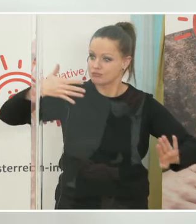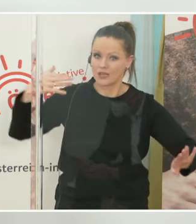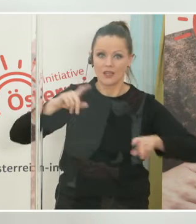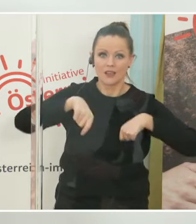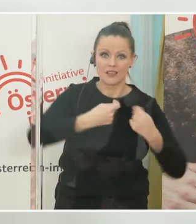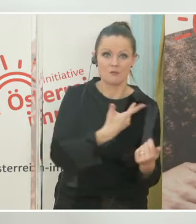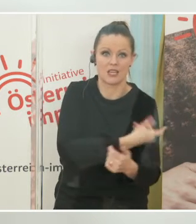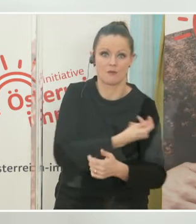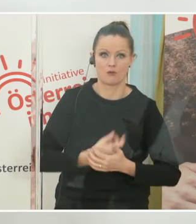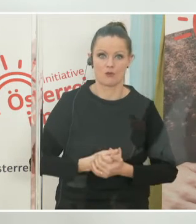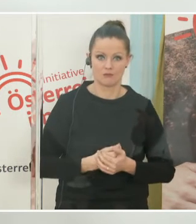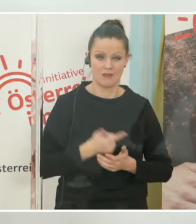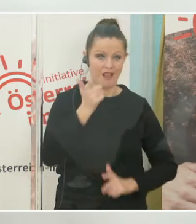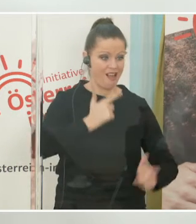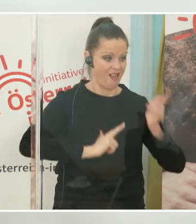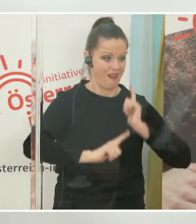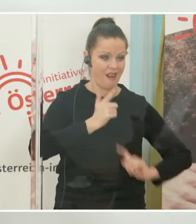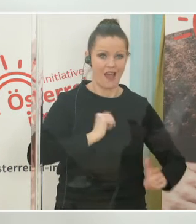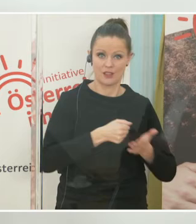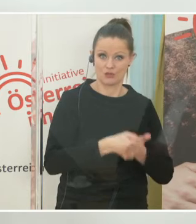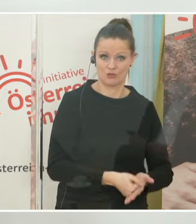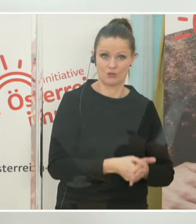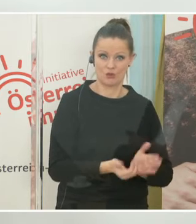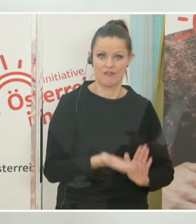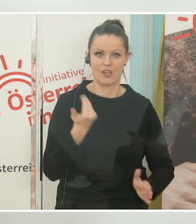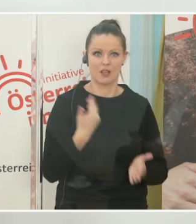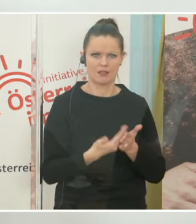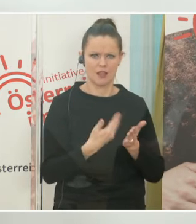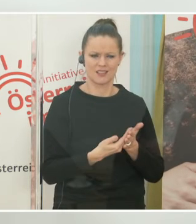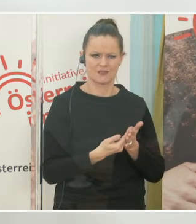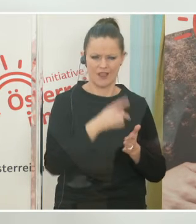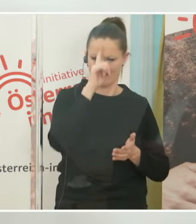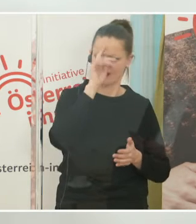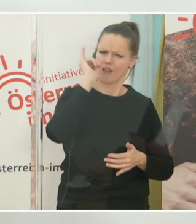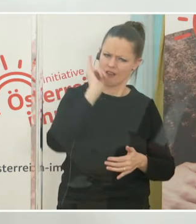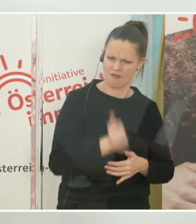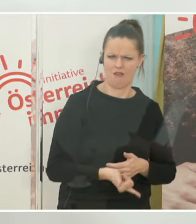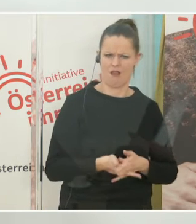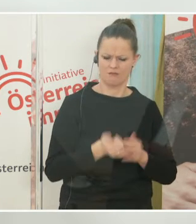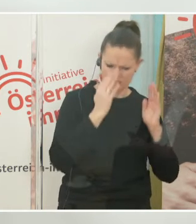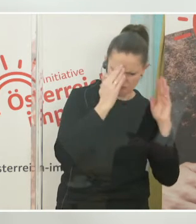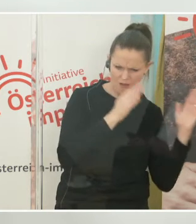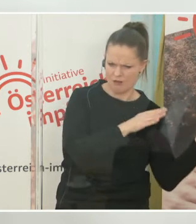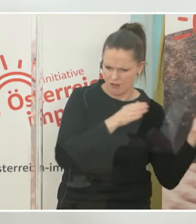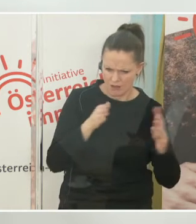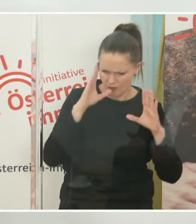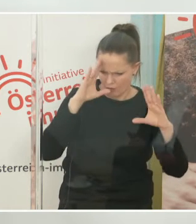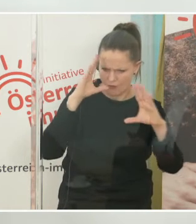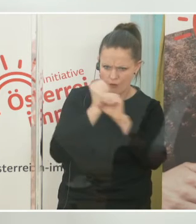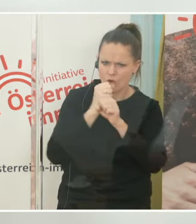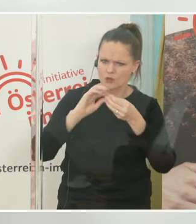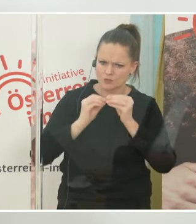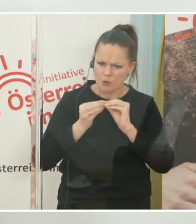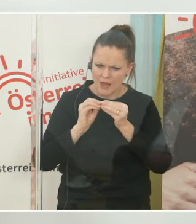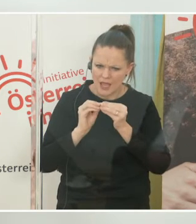Leidensdruck weg und dadurch verschiebt sich der Blickwinkel des Einzelnen zunehmend auf denkbare Probleme, die vom Impfen selbst